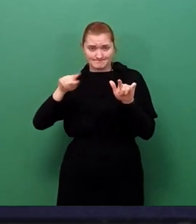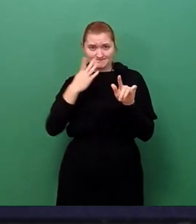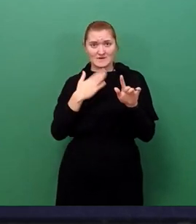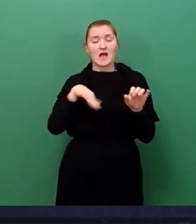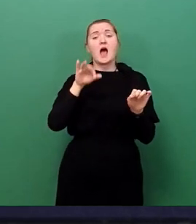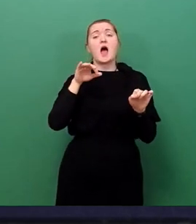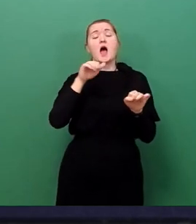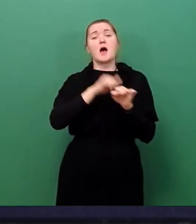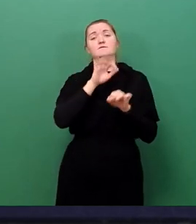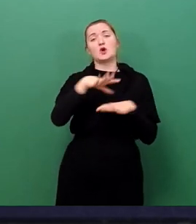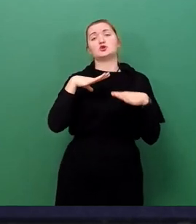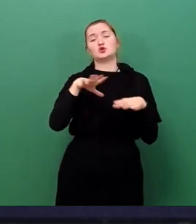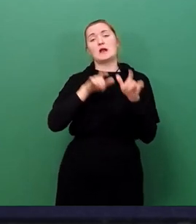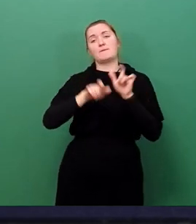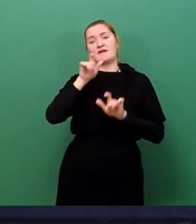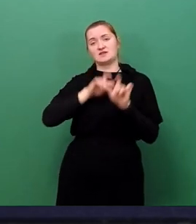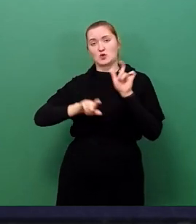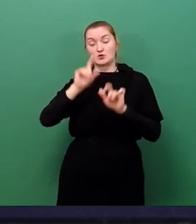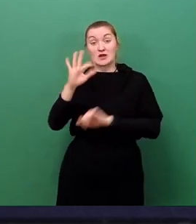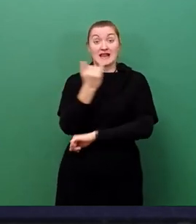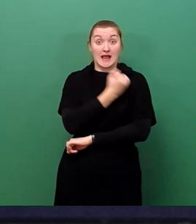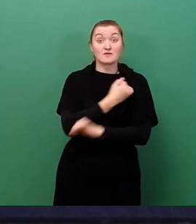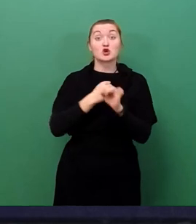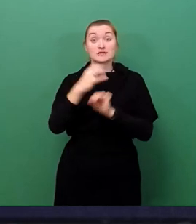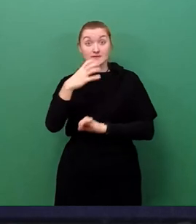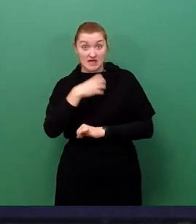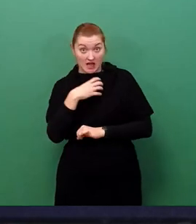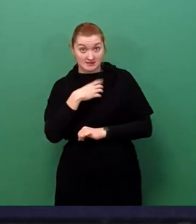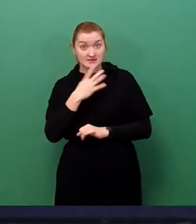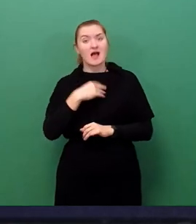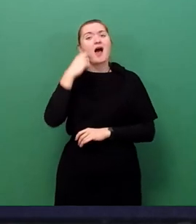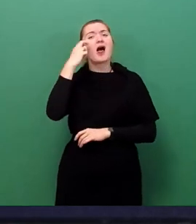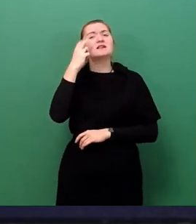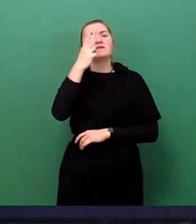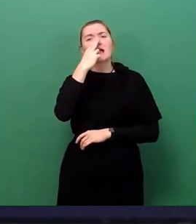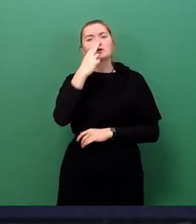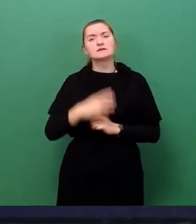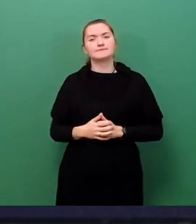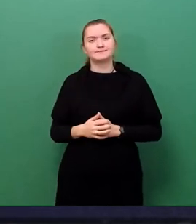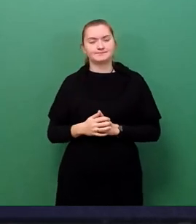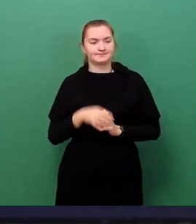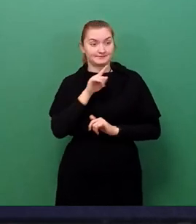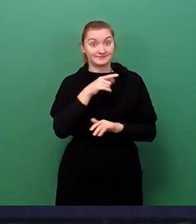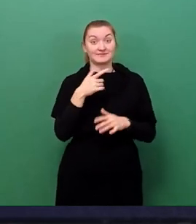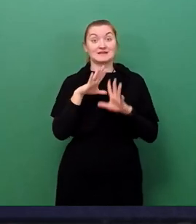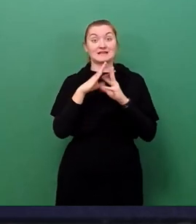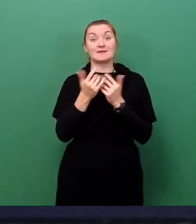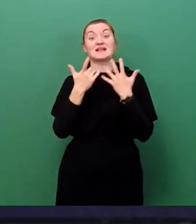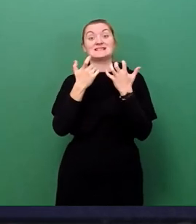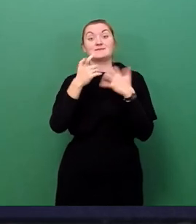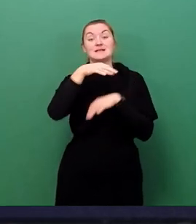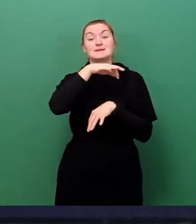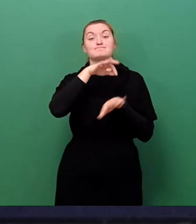Impfdurchbrüche nach Altersgruppen gestalten sich wie folgt. 70 Personen sind unter 25.